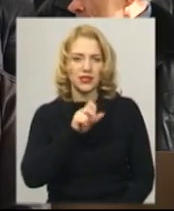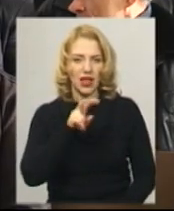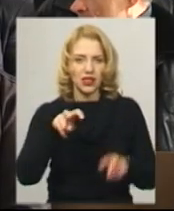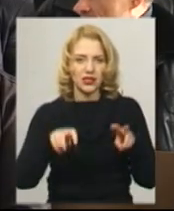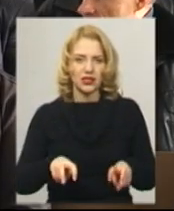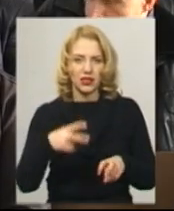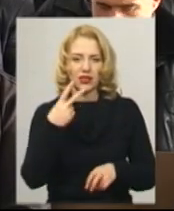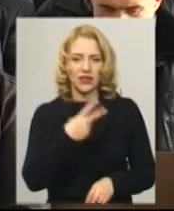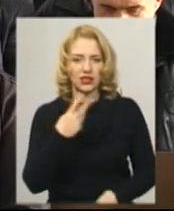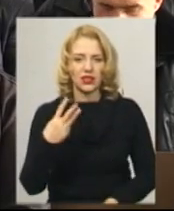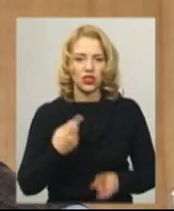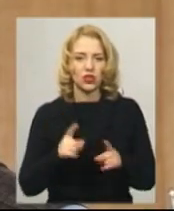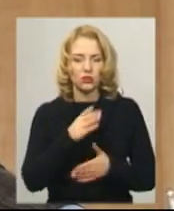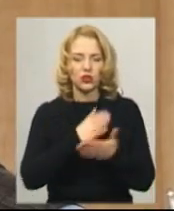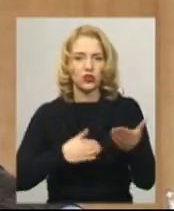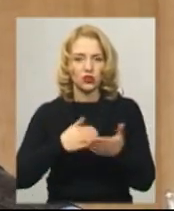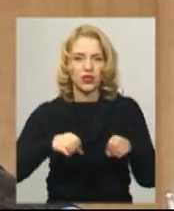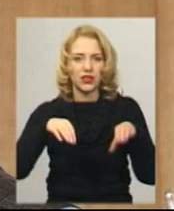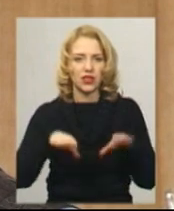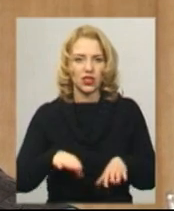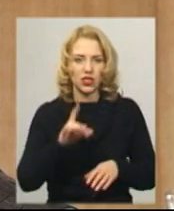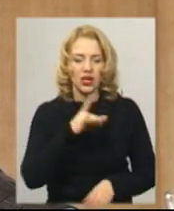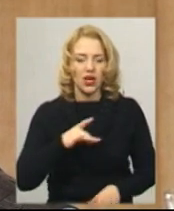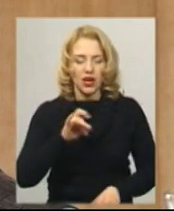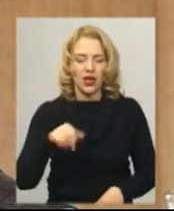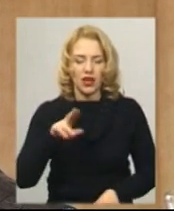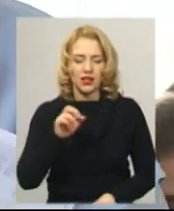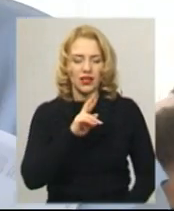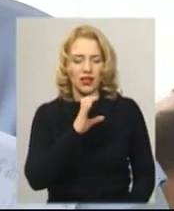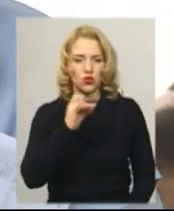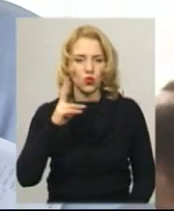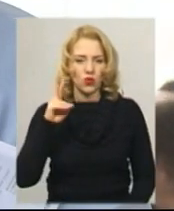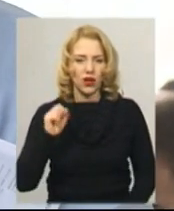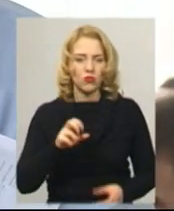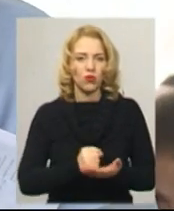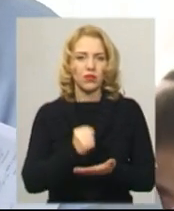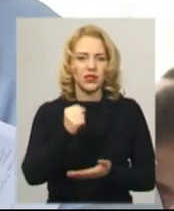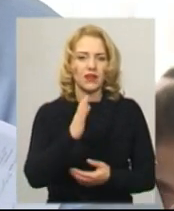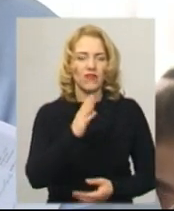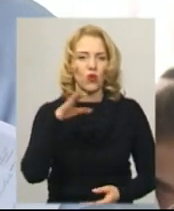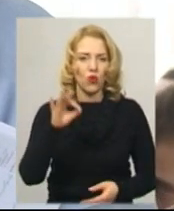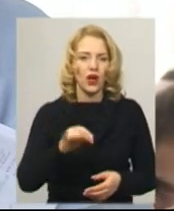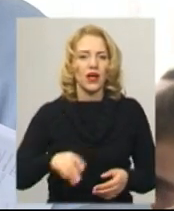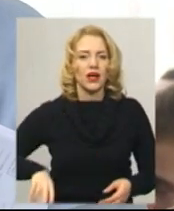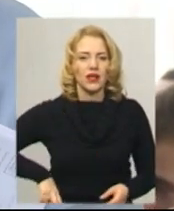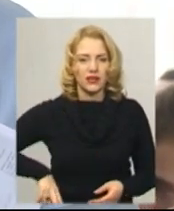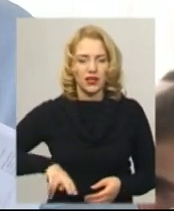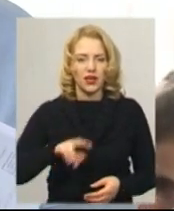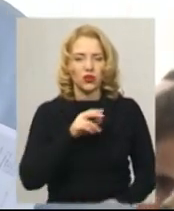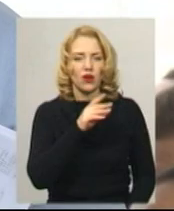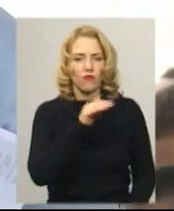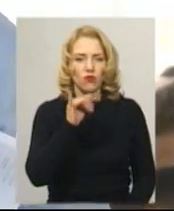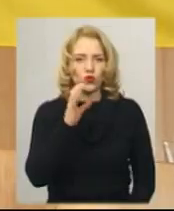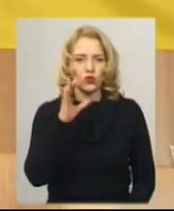Зате, аби скасувати рішення голови райради Михайла Яснюка від 16 грудня 2019 року про призначення ВО директора райлікарні Олени Фурсової та